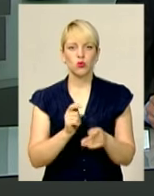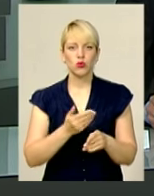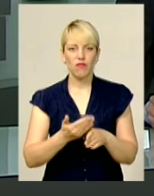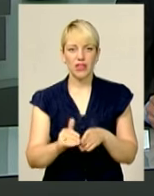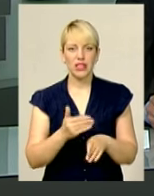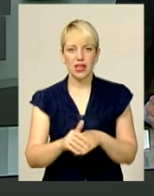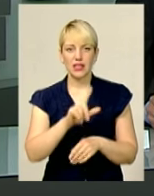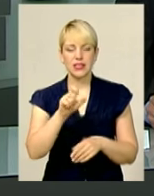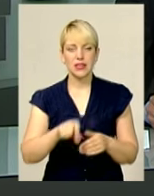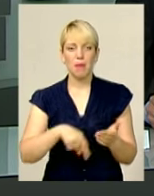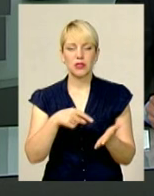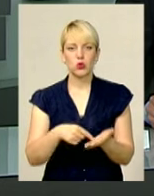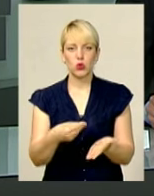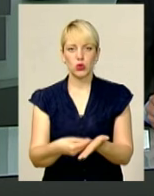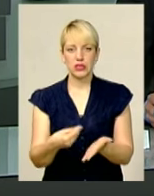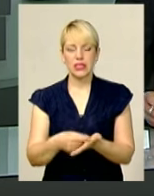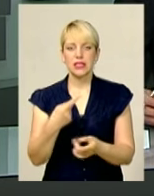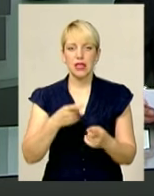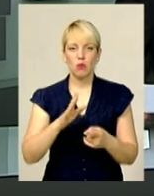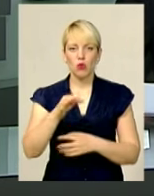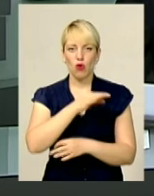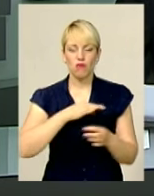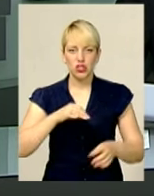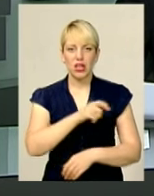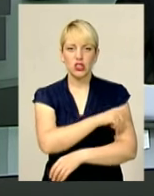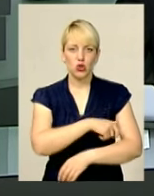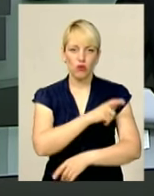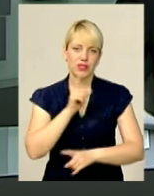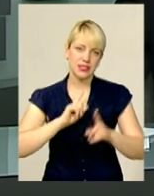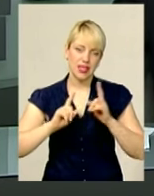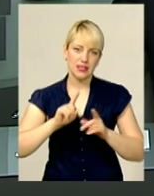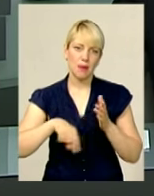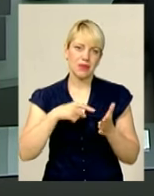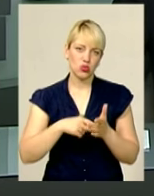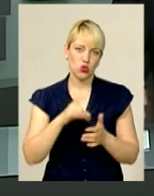із міської скарбниці. Про це говоритимуть на черговій сесії міської ради.